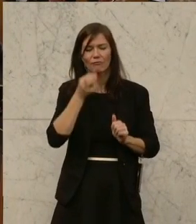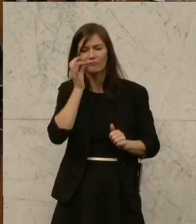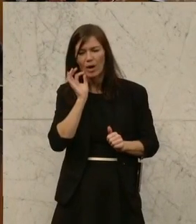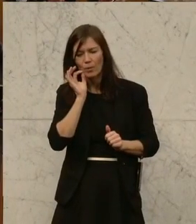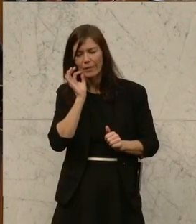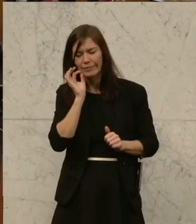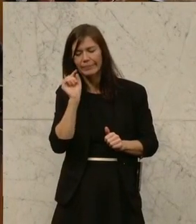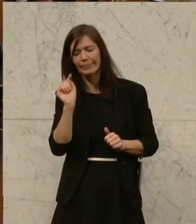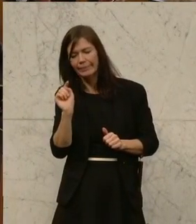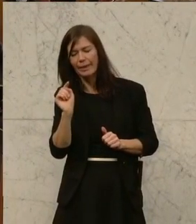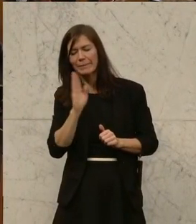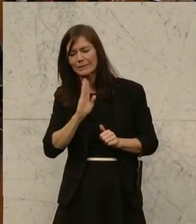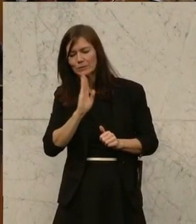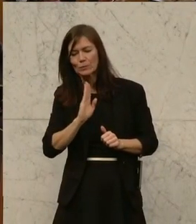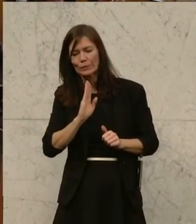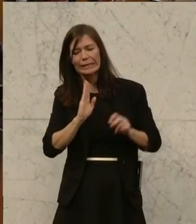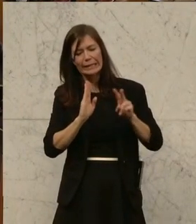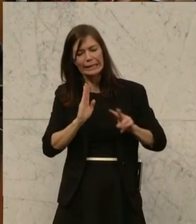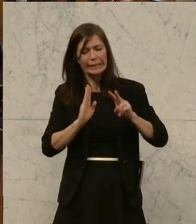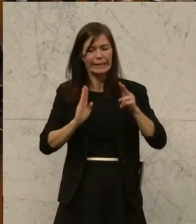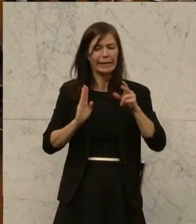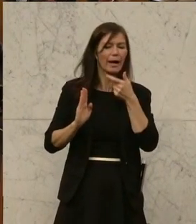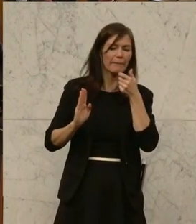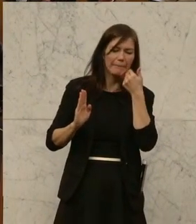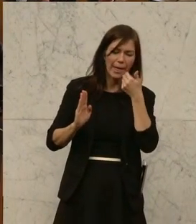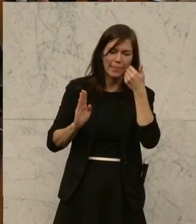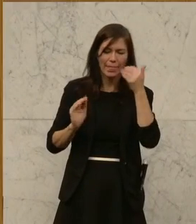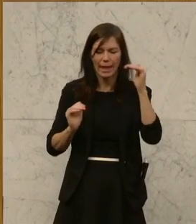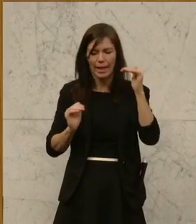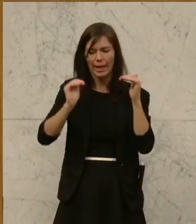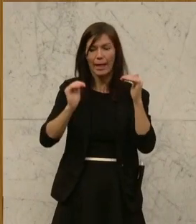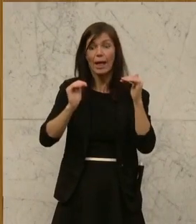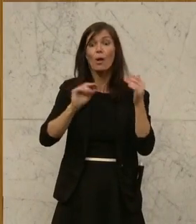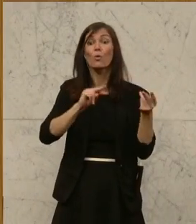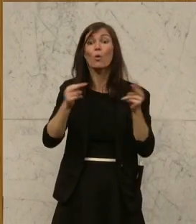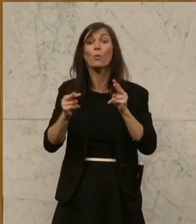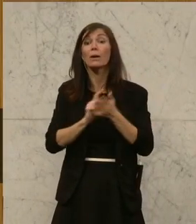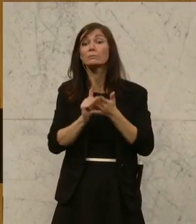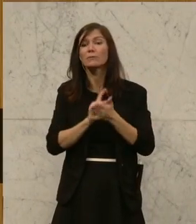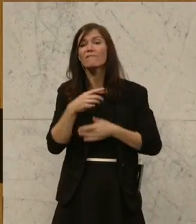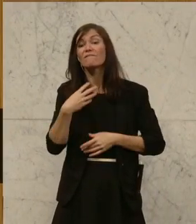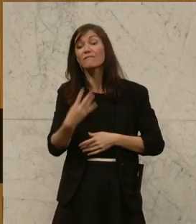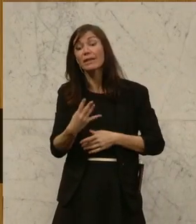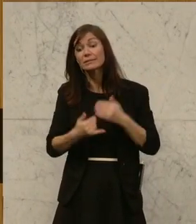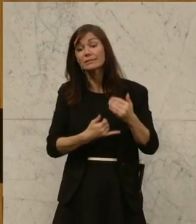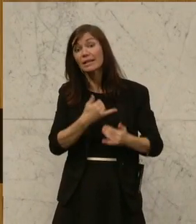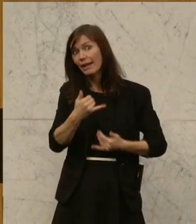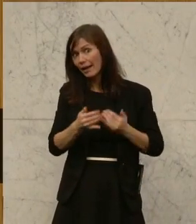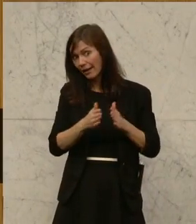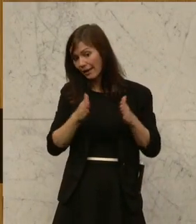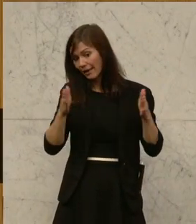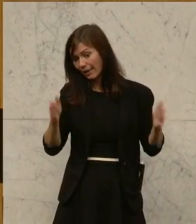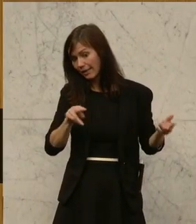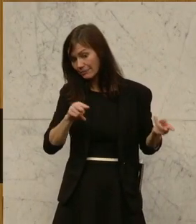an jenes der Männer anzugleichen, in einem 40-jährigen Übergangszeitraum. Und weil der Kollege Kotz hat den